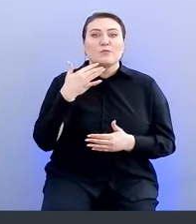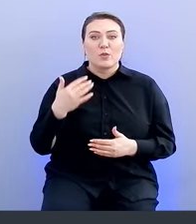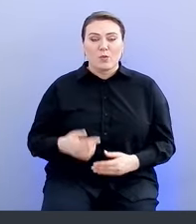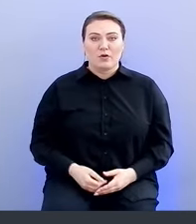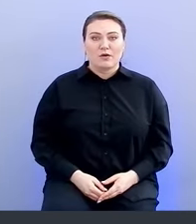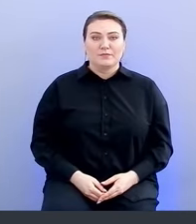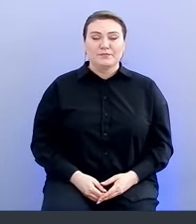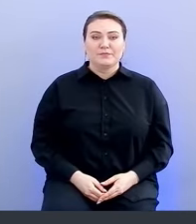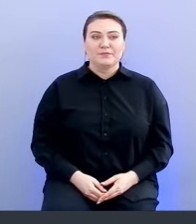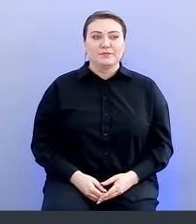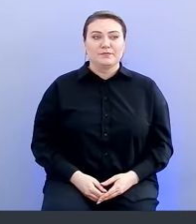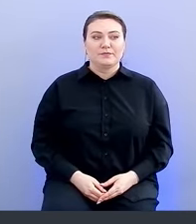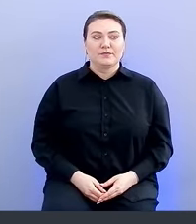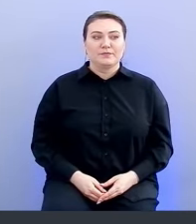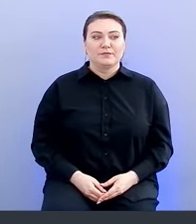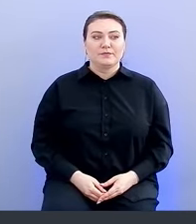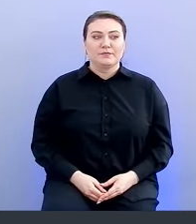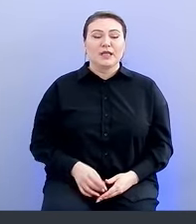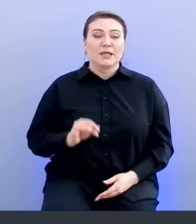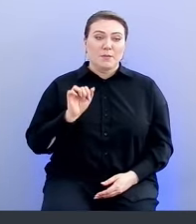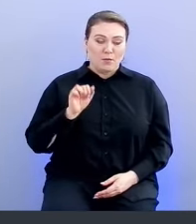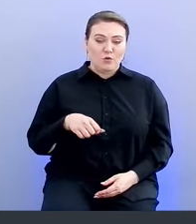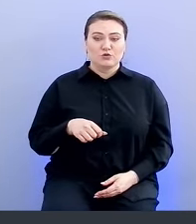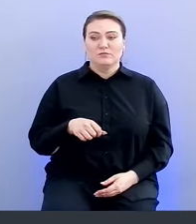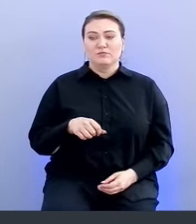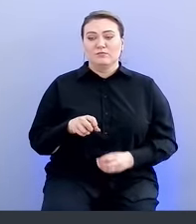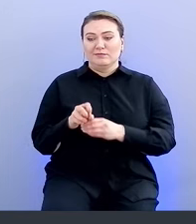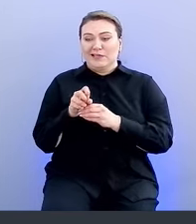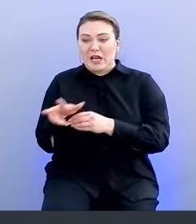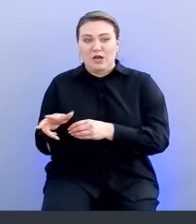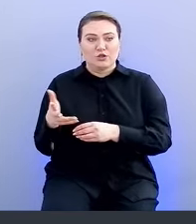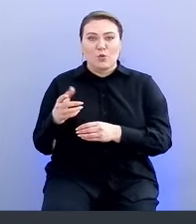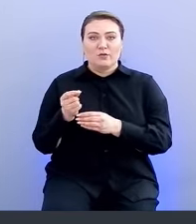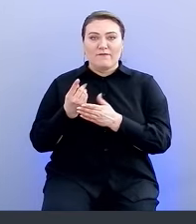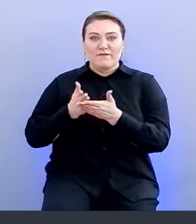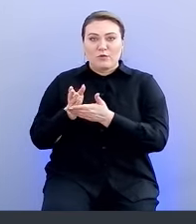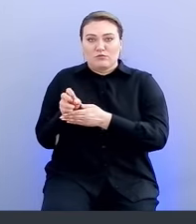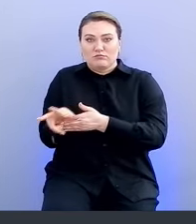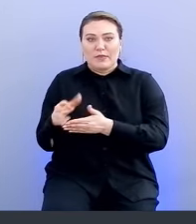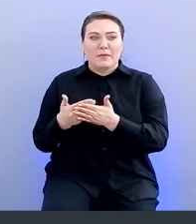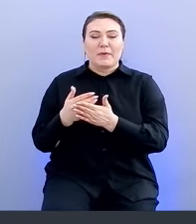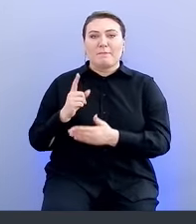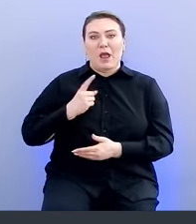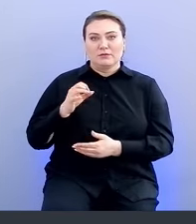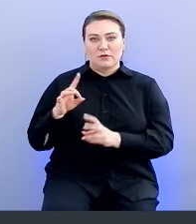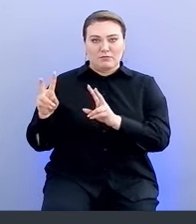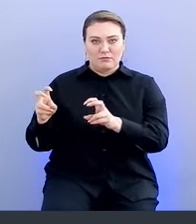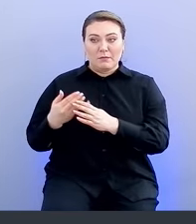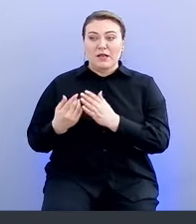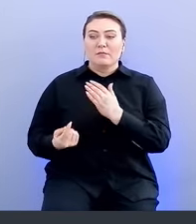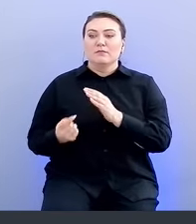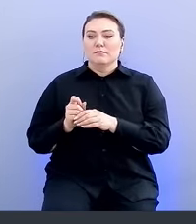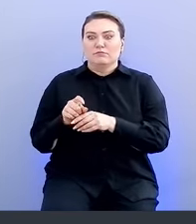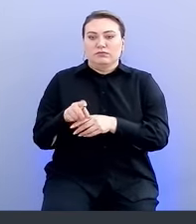можем тряжить какую-то одну ветку, например, тряжить мастер, при этом прилетает